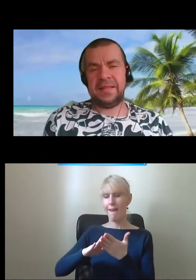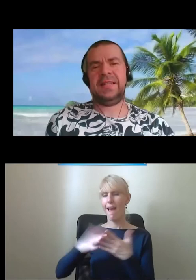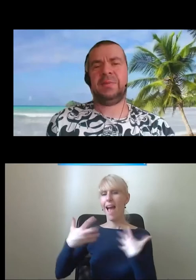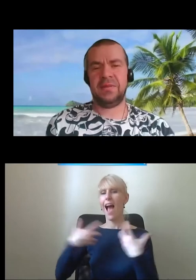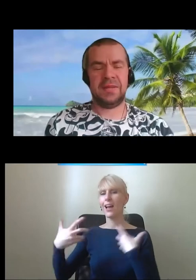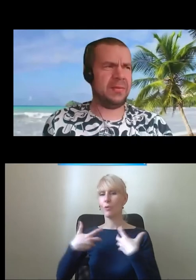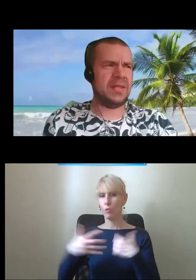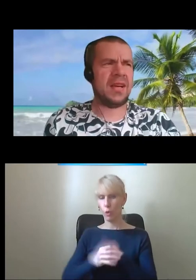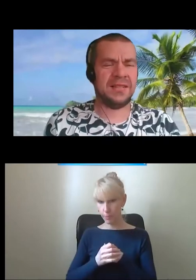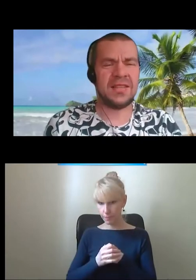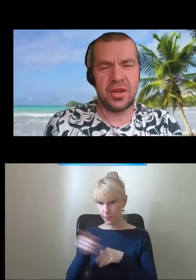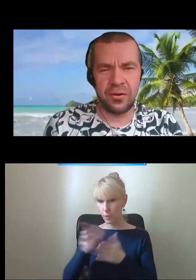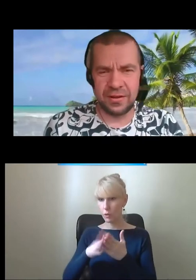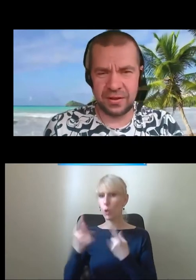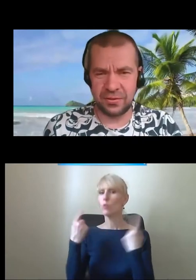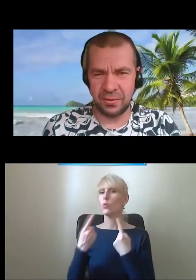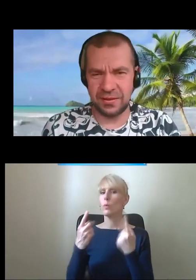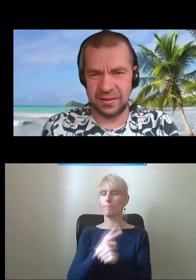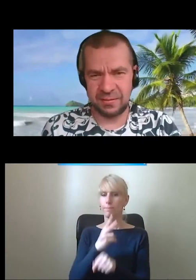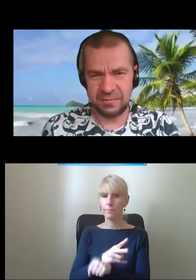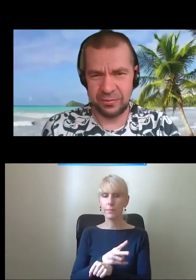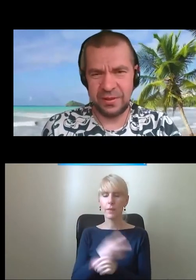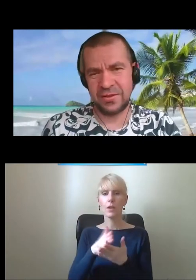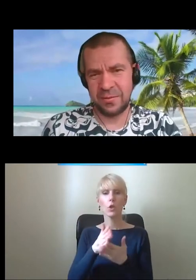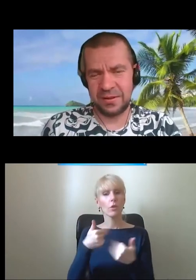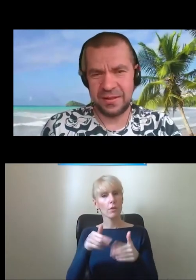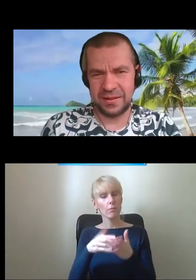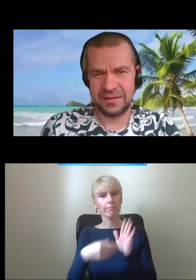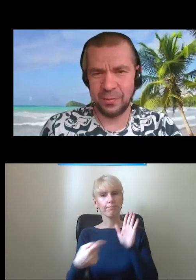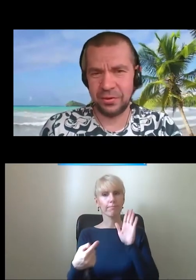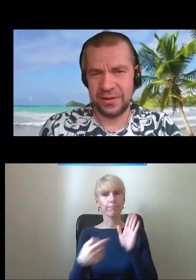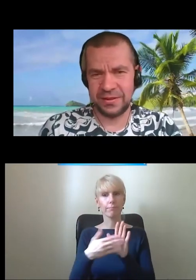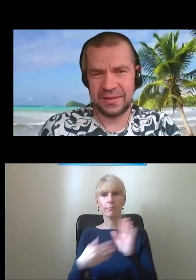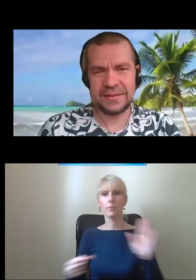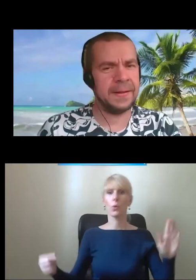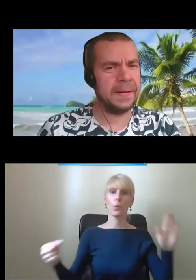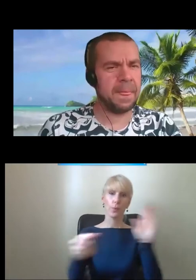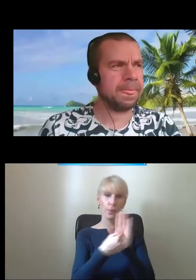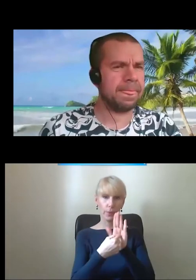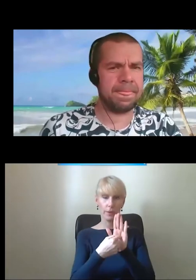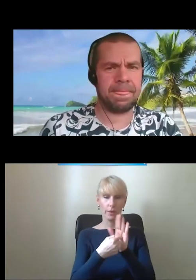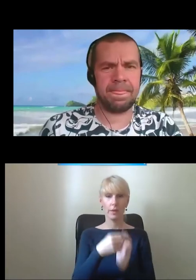więc pozwolę sobie zaszherować, jak to się ładnie mówi, znaczy nie ładnie, ale modnie teraz.